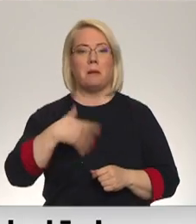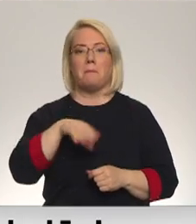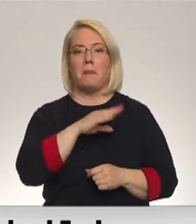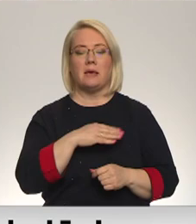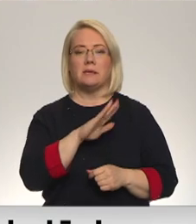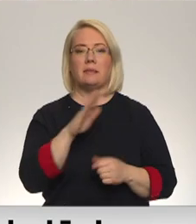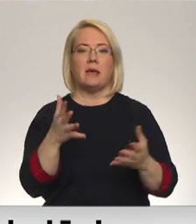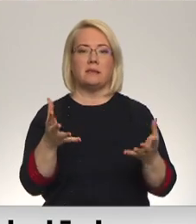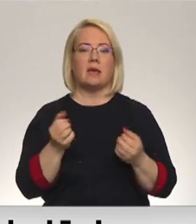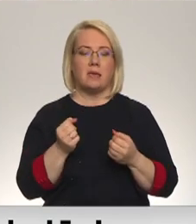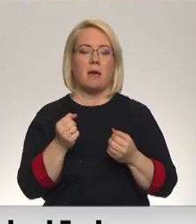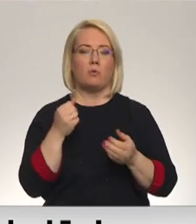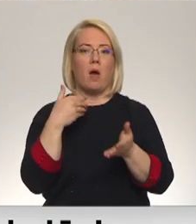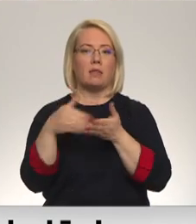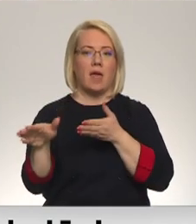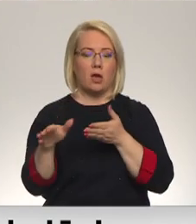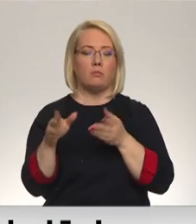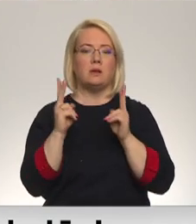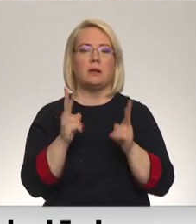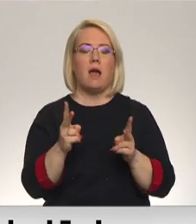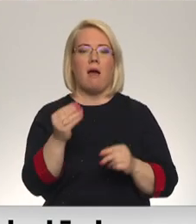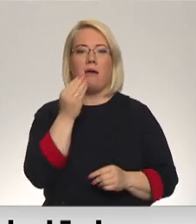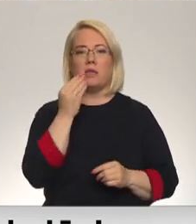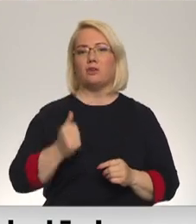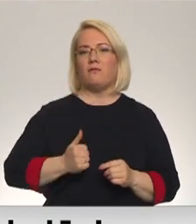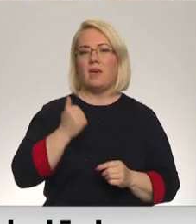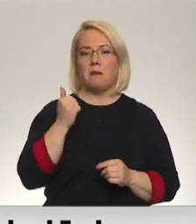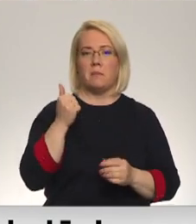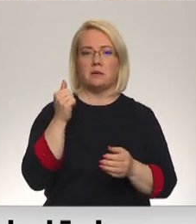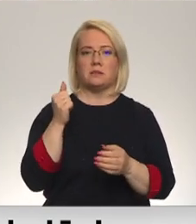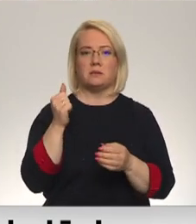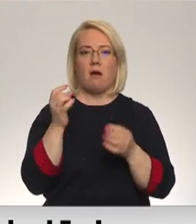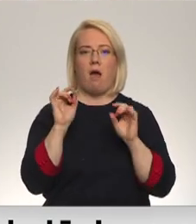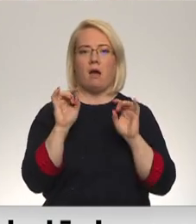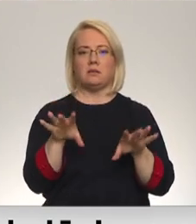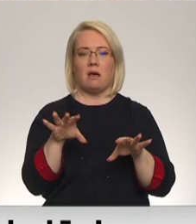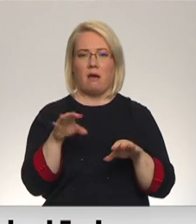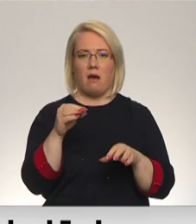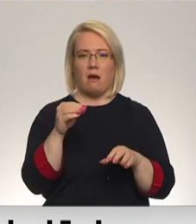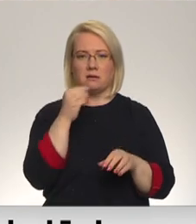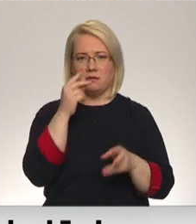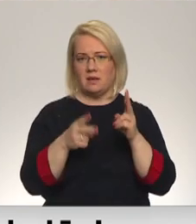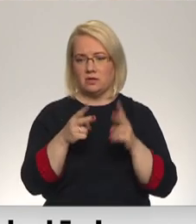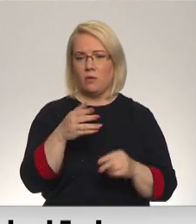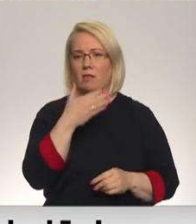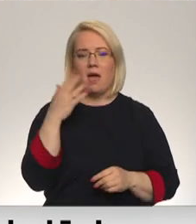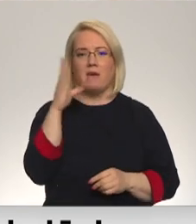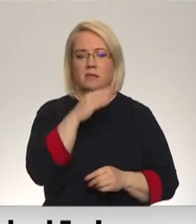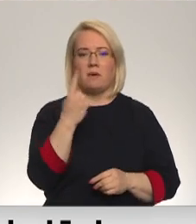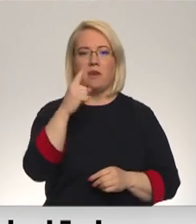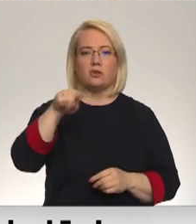nesaņemtu uzteikumus, kad atsakās ēdinātāju, jo nav iespējams par eiro 42